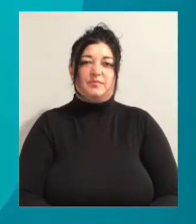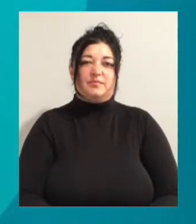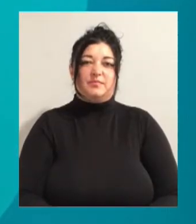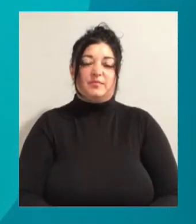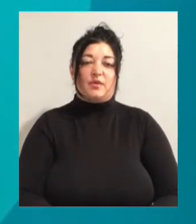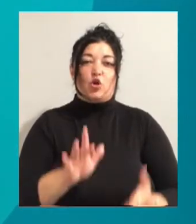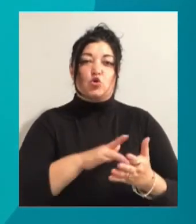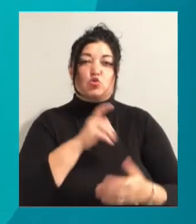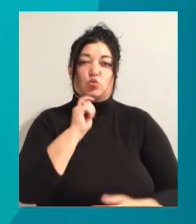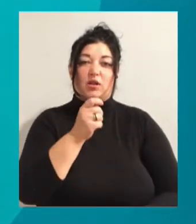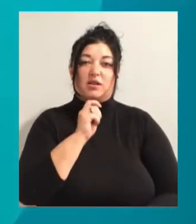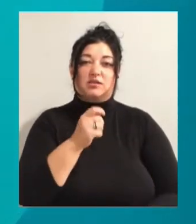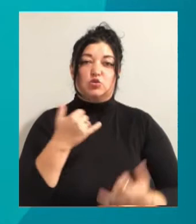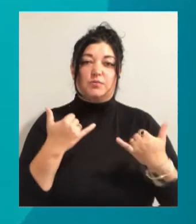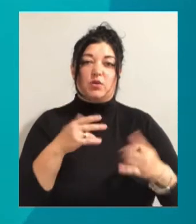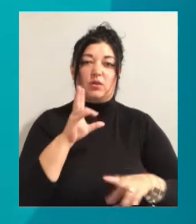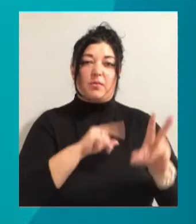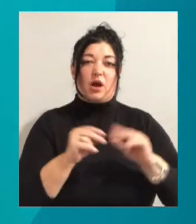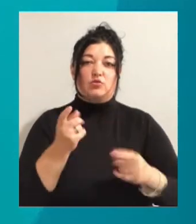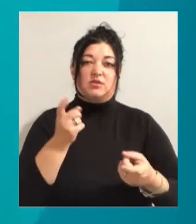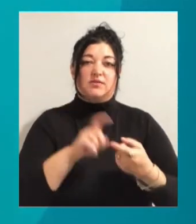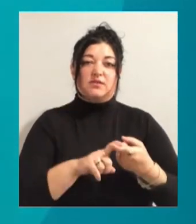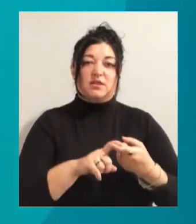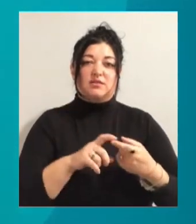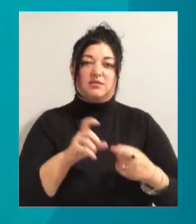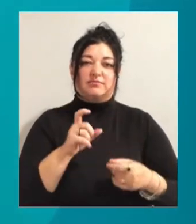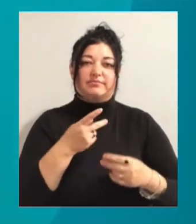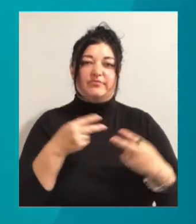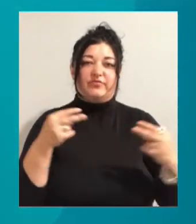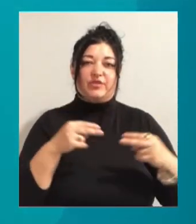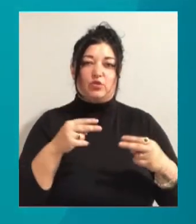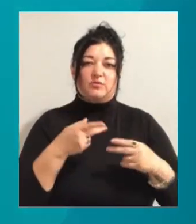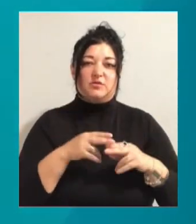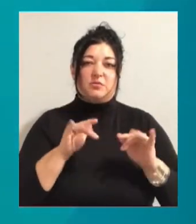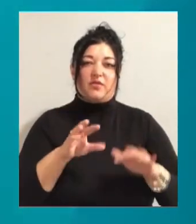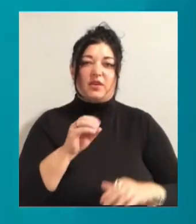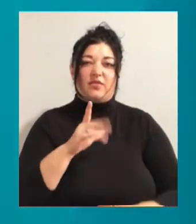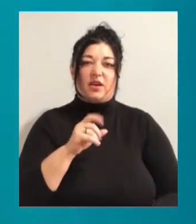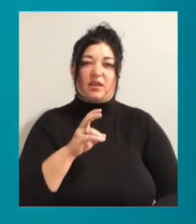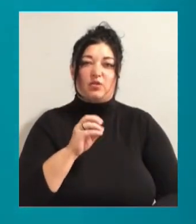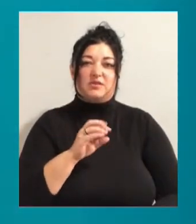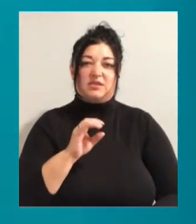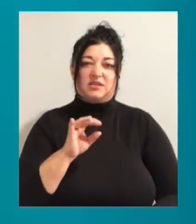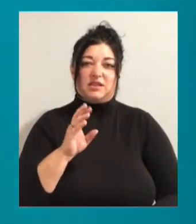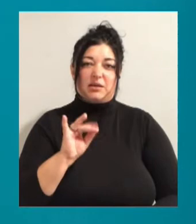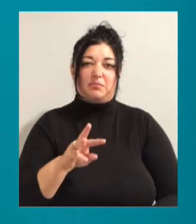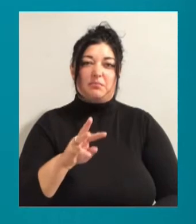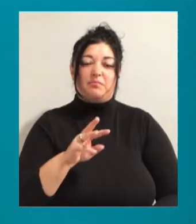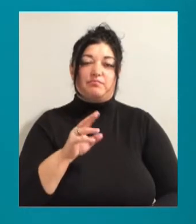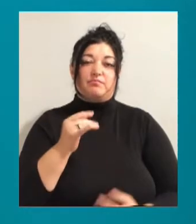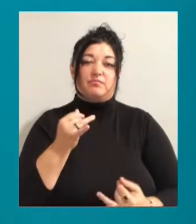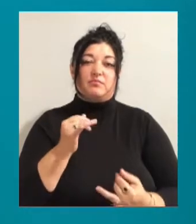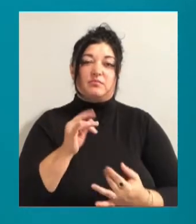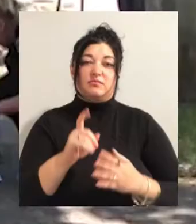Журналісти Суспільного намагаються зв'язатися зі свідком у справі Євгеном Лісицьким, аби дізнатися його позицією щодо заяви потерпілого.